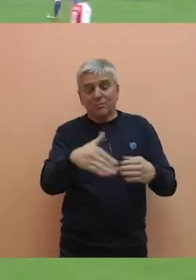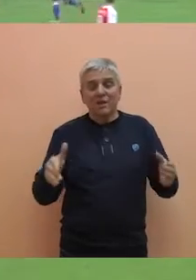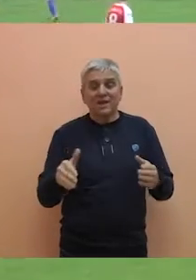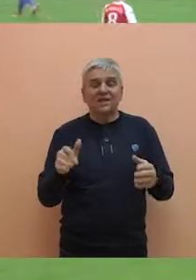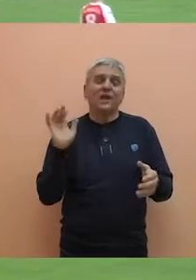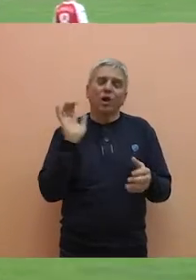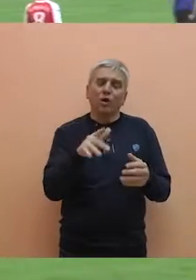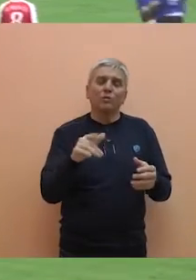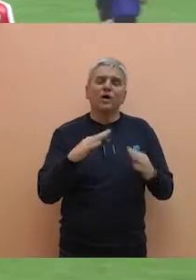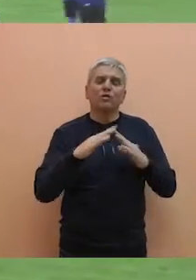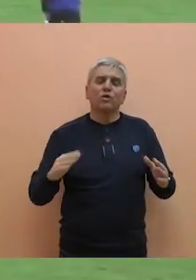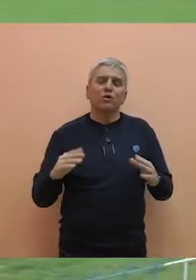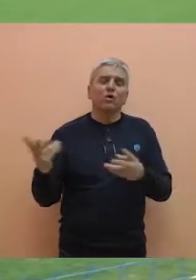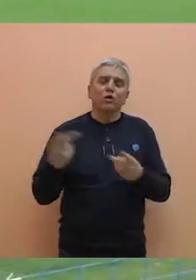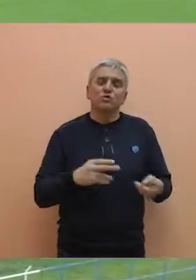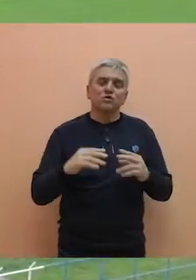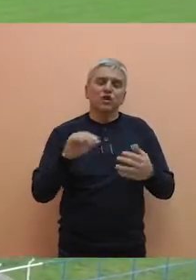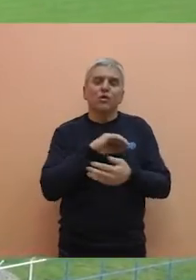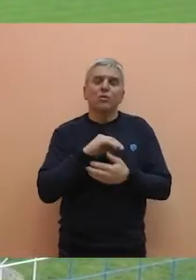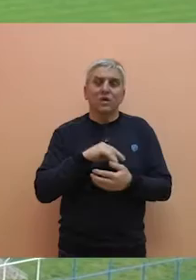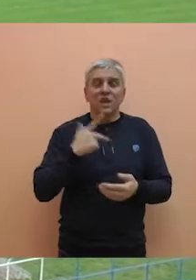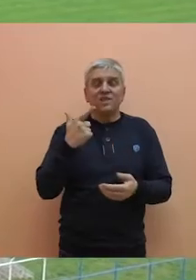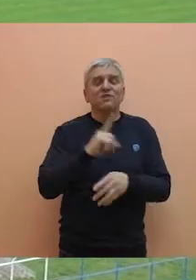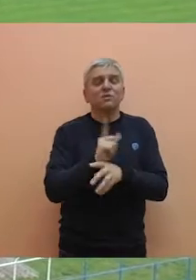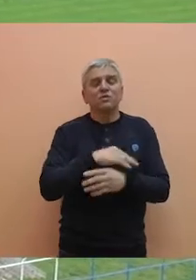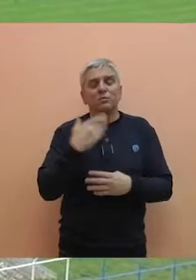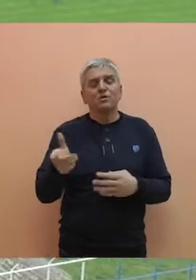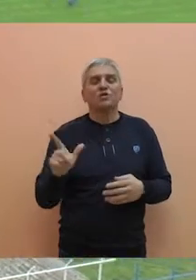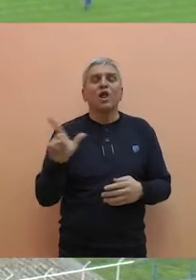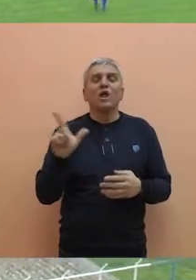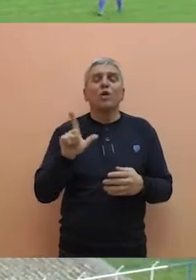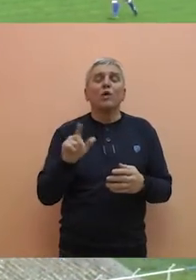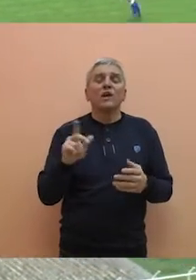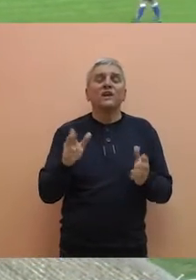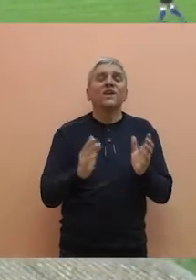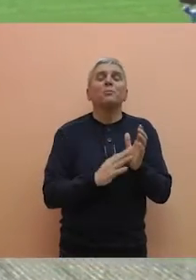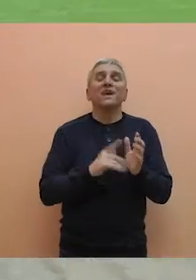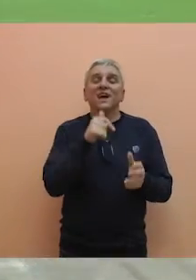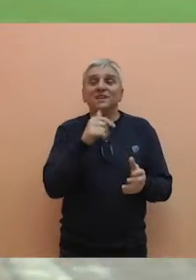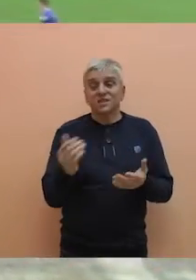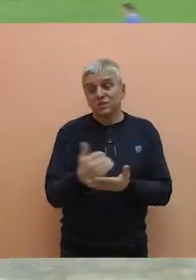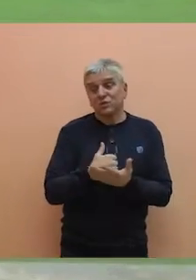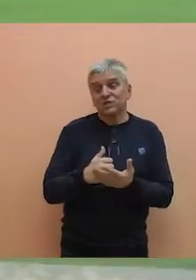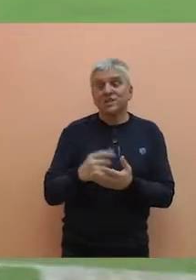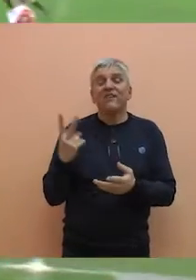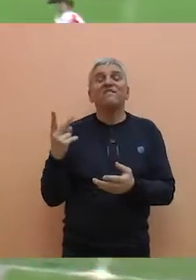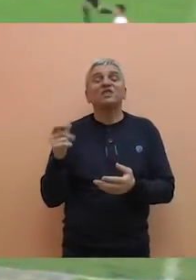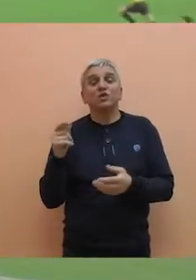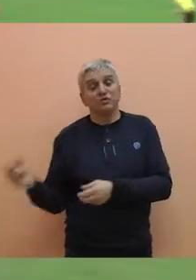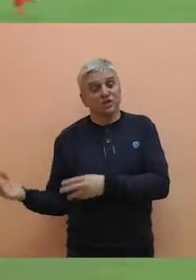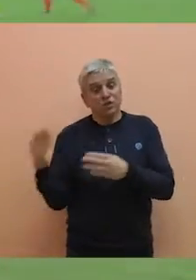Peterca i matirao gostujućeg golmana. Samo dva minuta nakon tog gola najbolji strelac lige Mihalec iskoristio je dodavanje